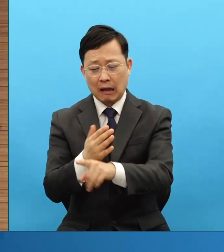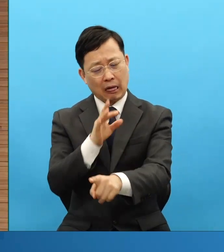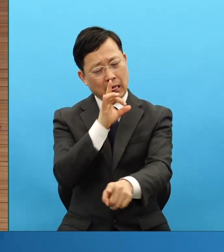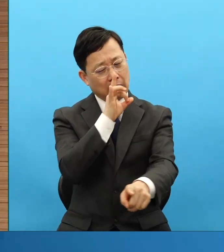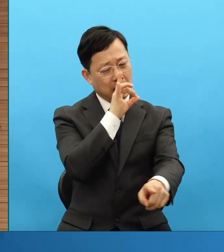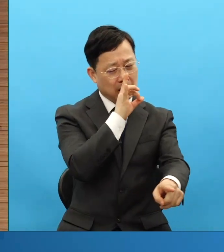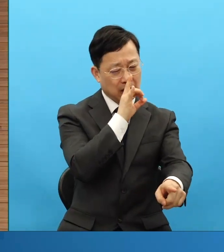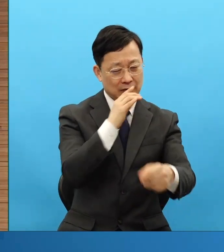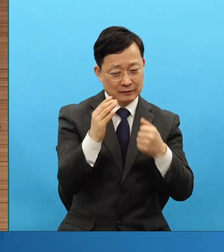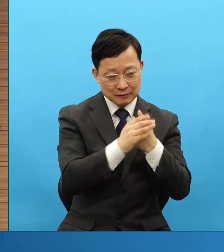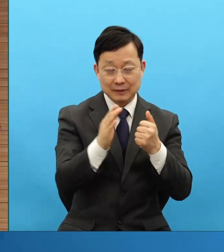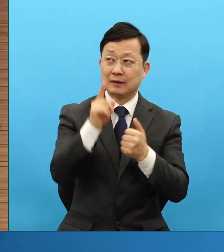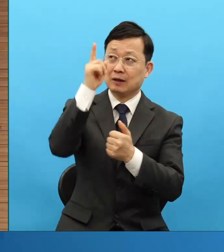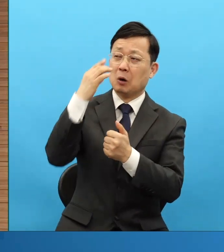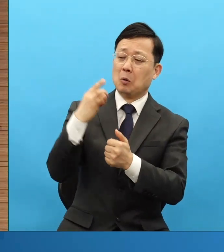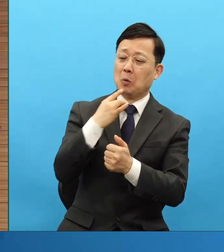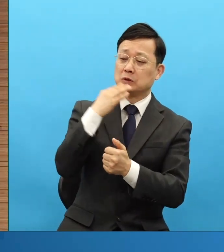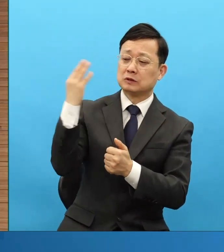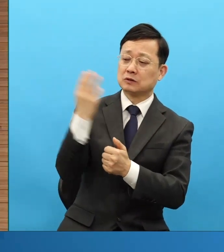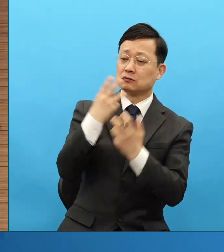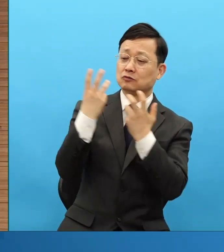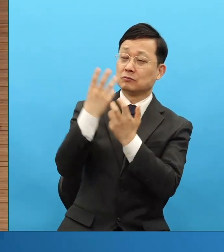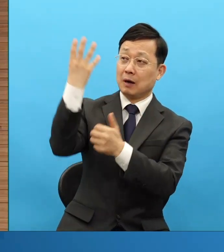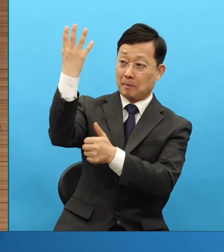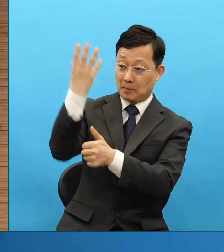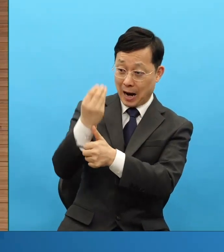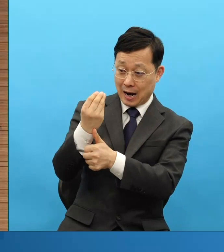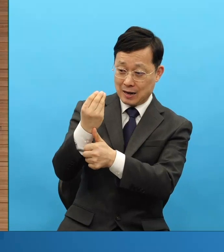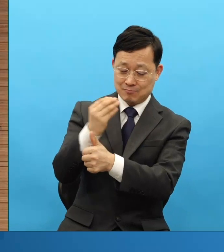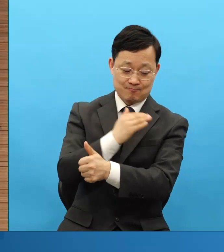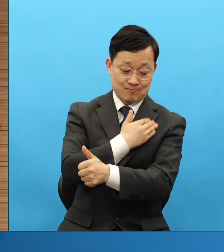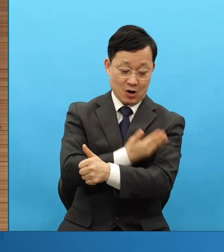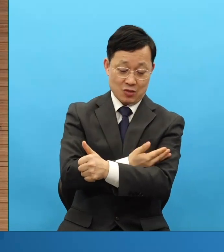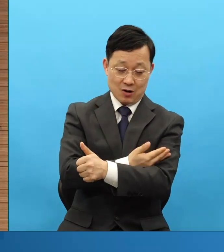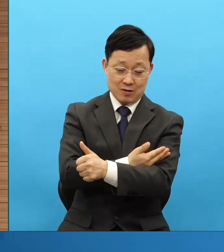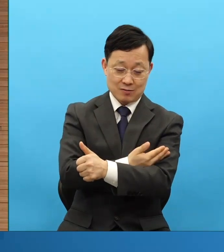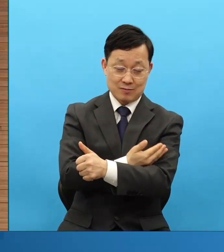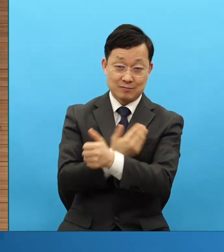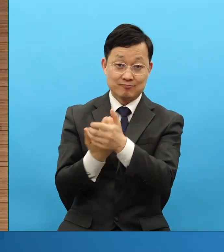오직 성령 충만 받으면 권능을 받게 됩니다.